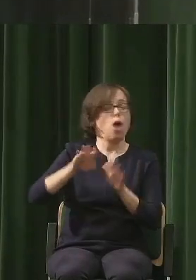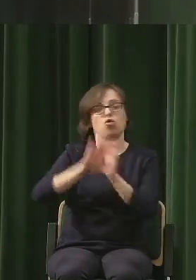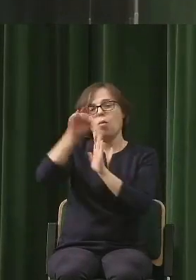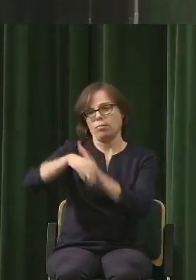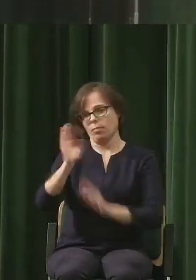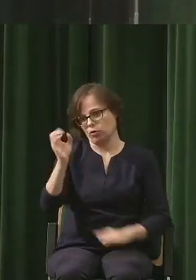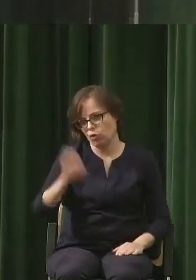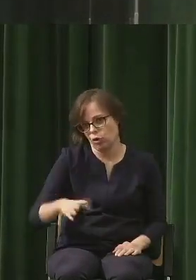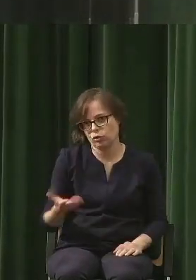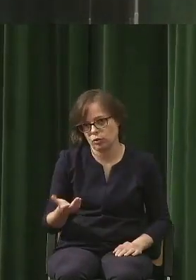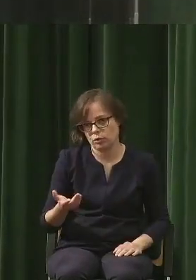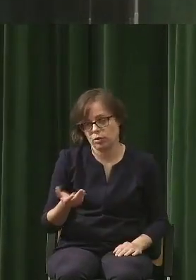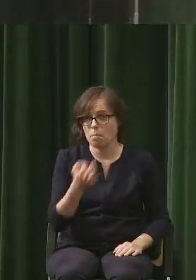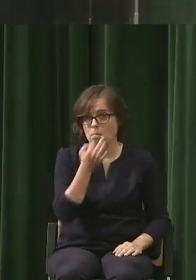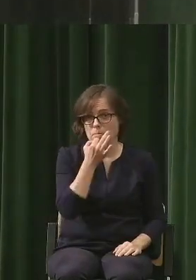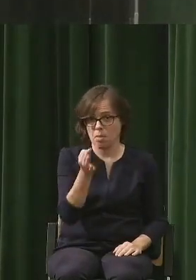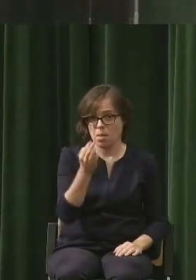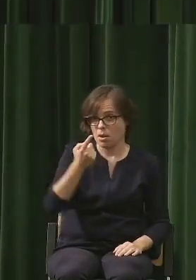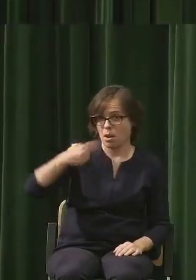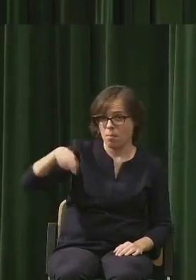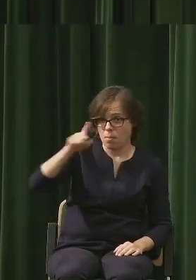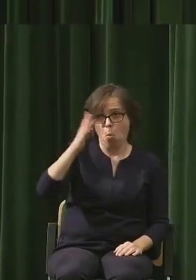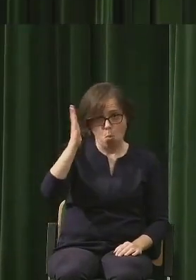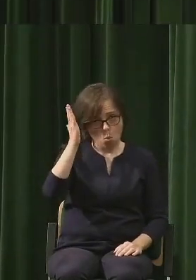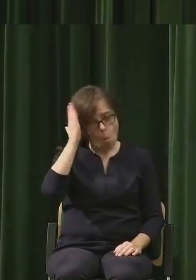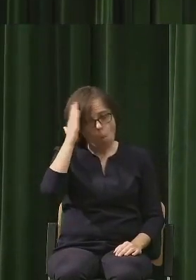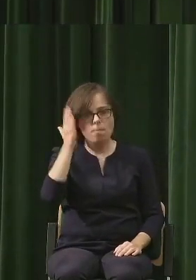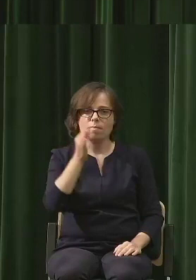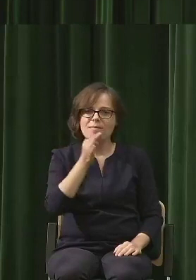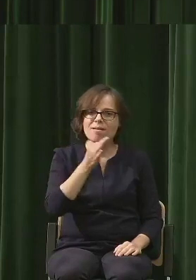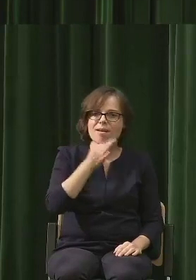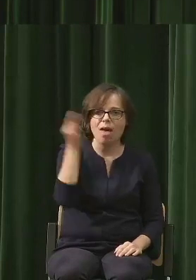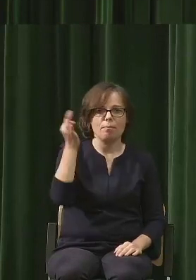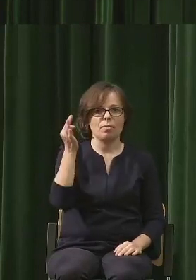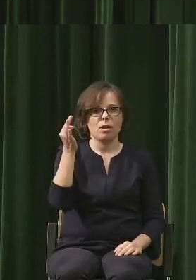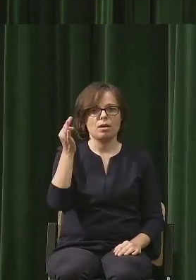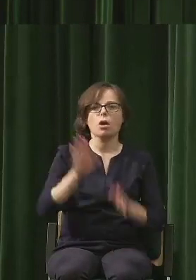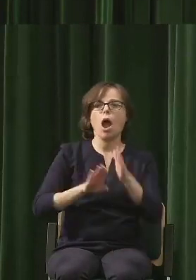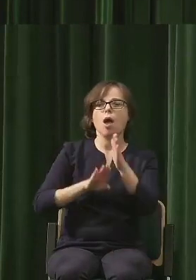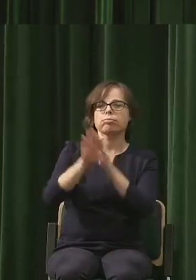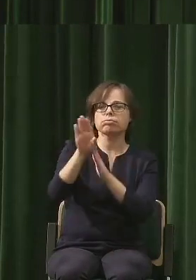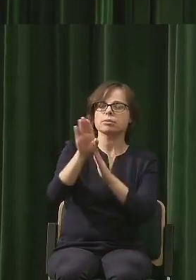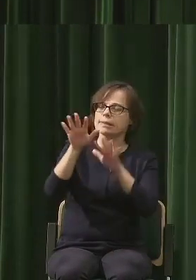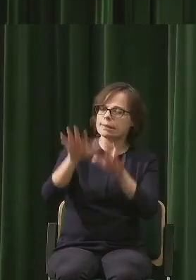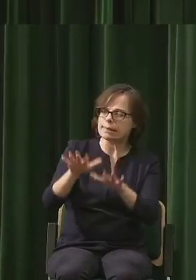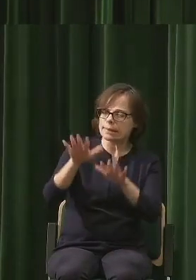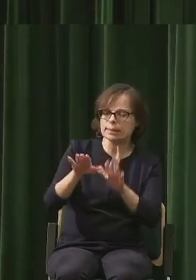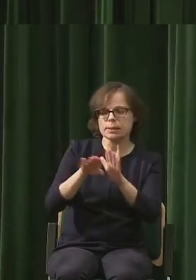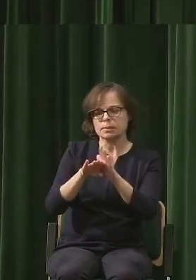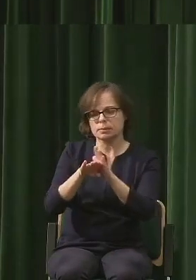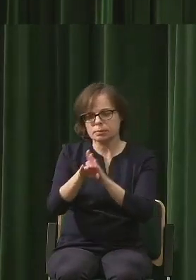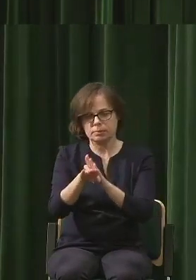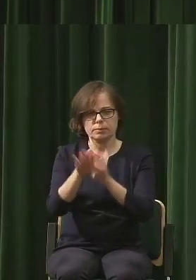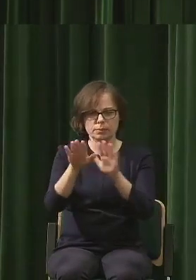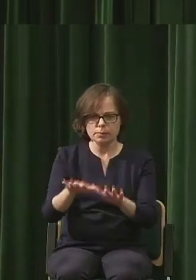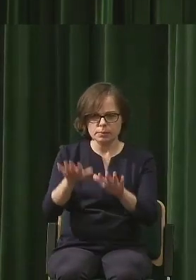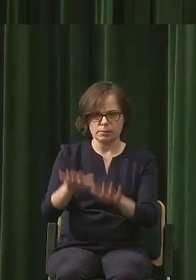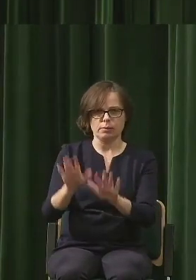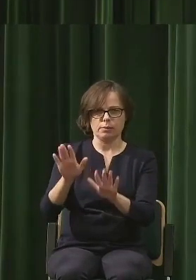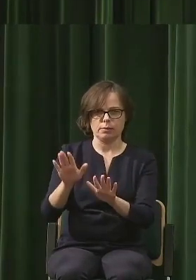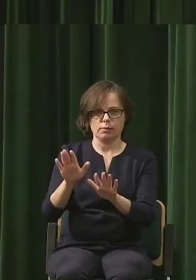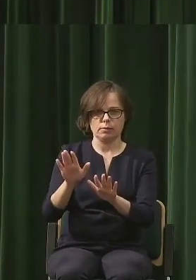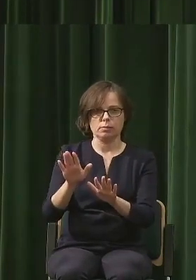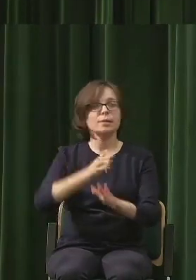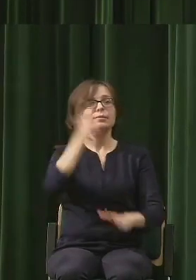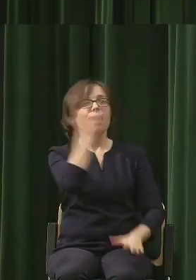jesteśmy w stanie w mądrzejszy sposób doprowadzić do tego wyhamowania wzrostu, nie zakazami oczywiście, no bo to jest wdura, ale